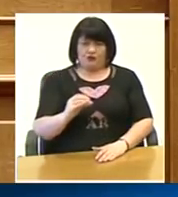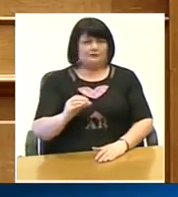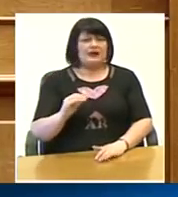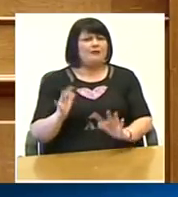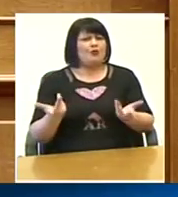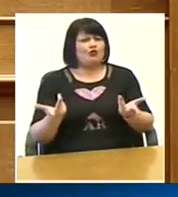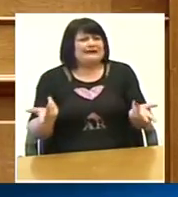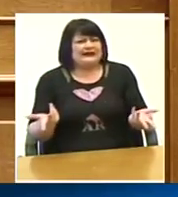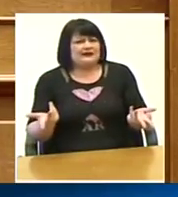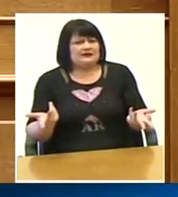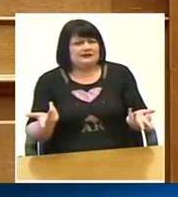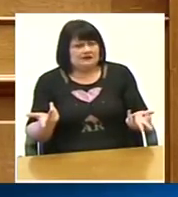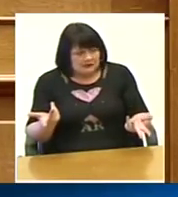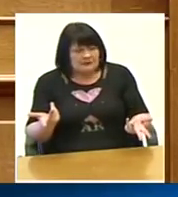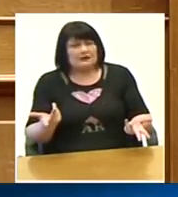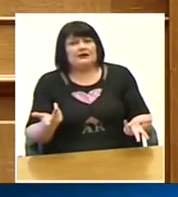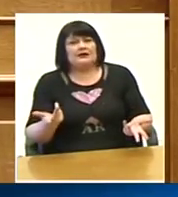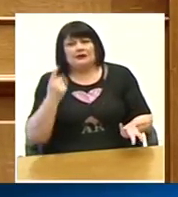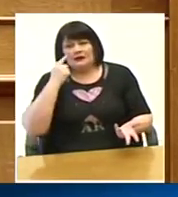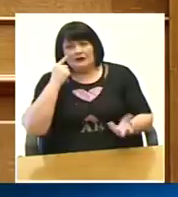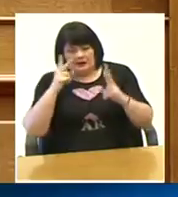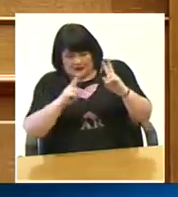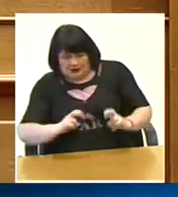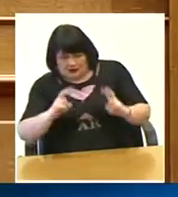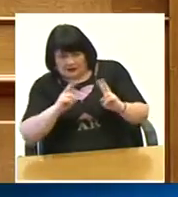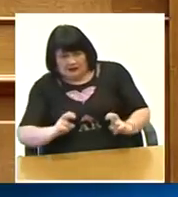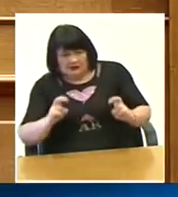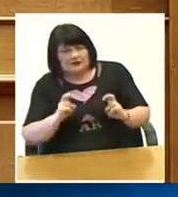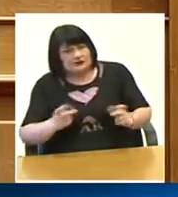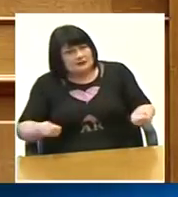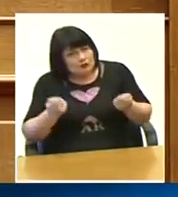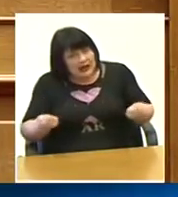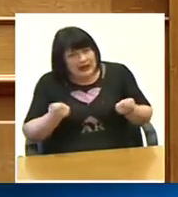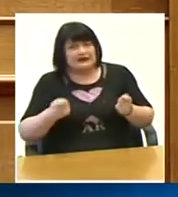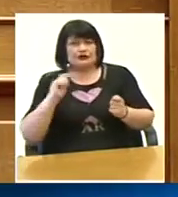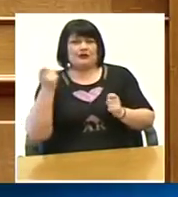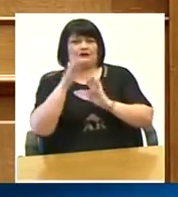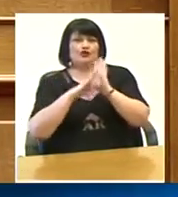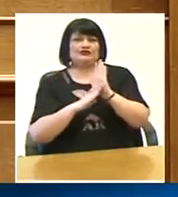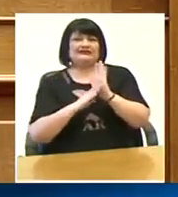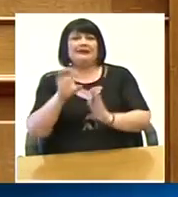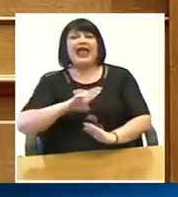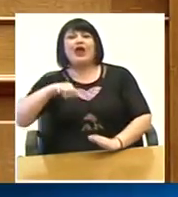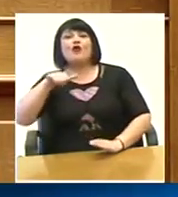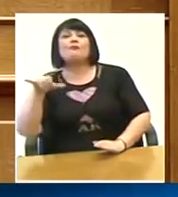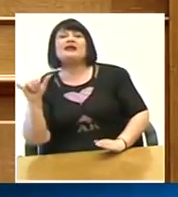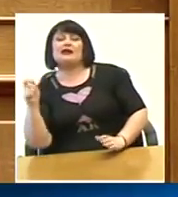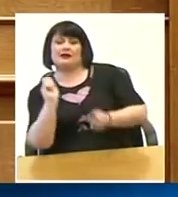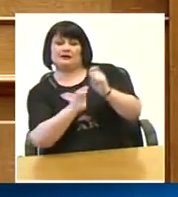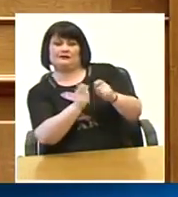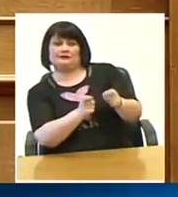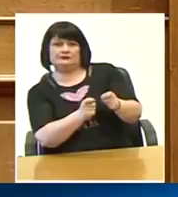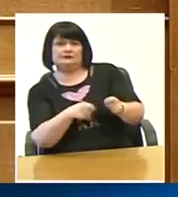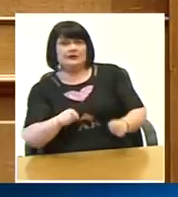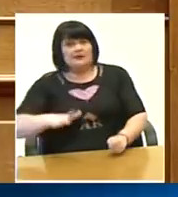στις εξετάσεις που κάνει το σύστημα και τις πληρώνεται από τον ΕΟΠΗ και προφανώς αυτό το